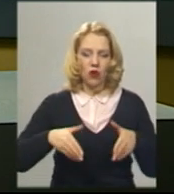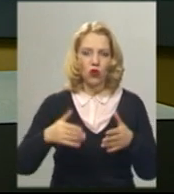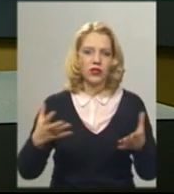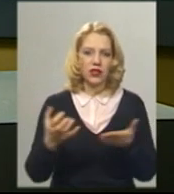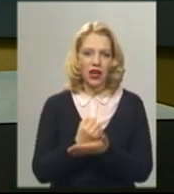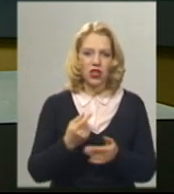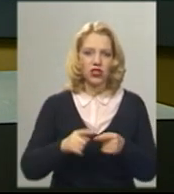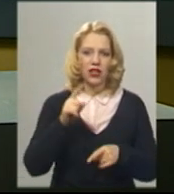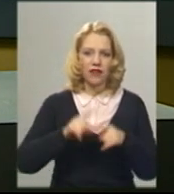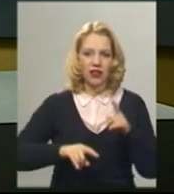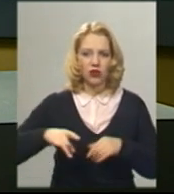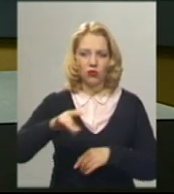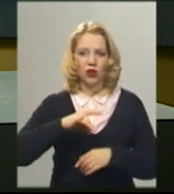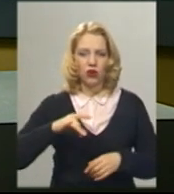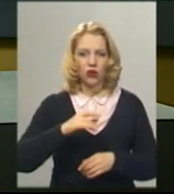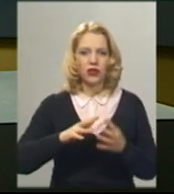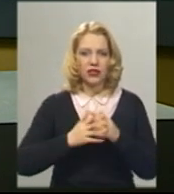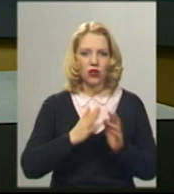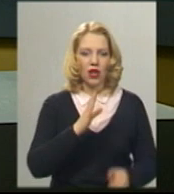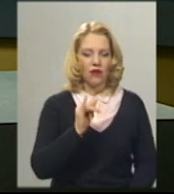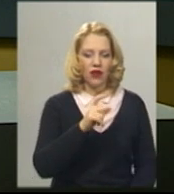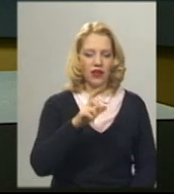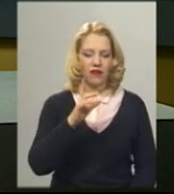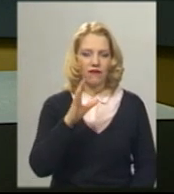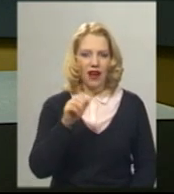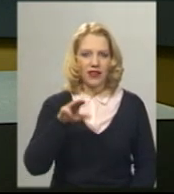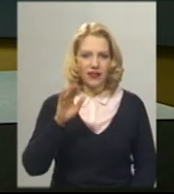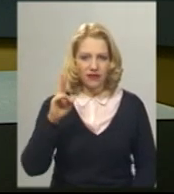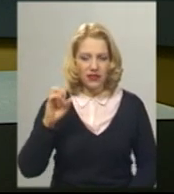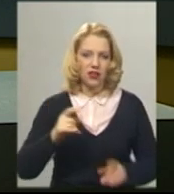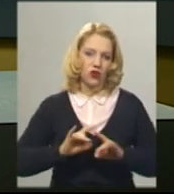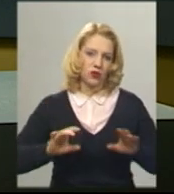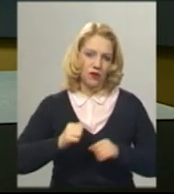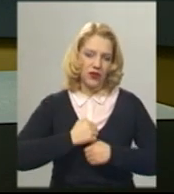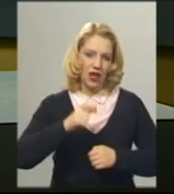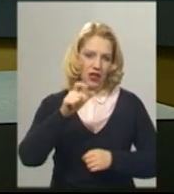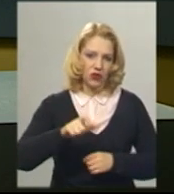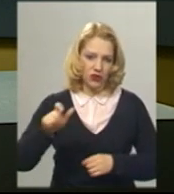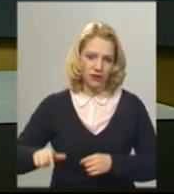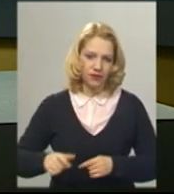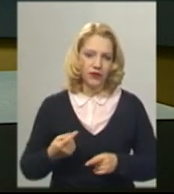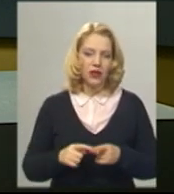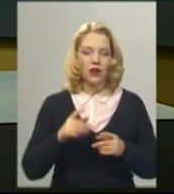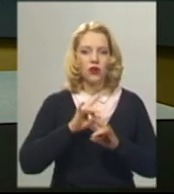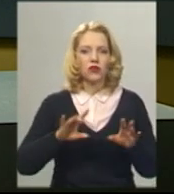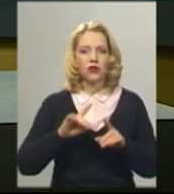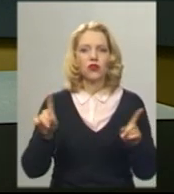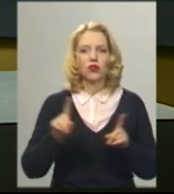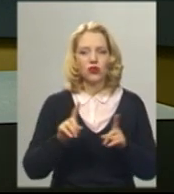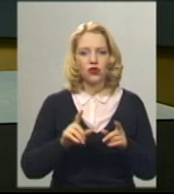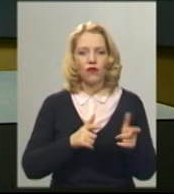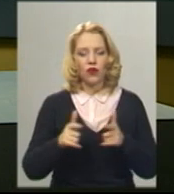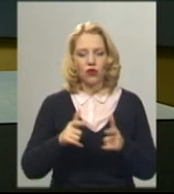за межами села Вихватнівці, розповідає АТОвець Андрій Стефанцев та Андрій Венерський. Кажуть, виготовили